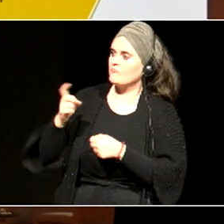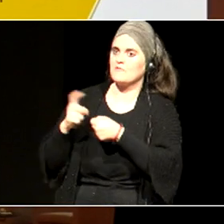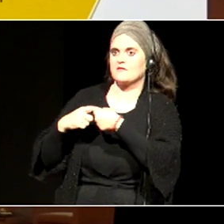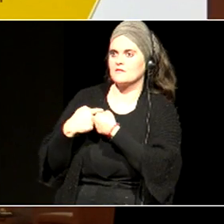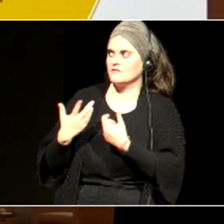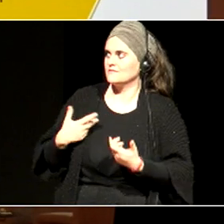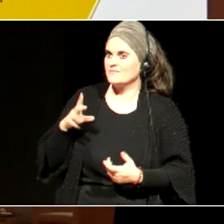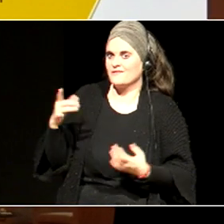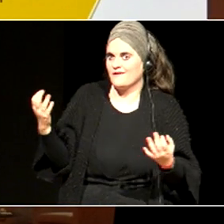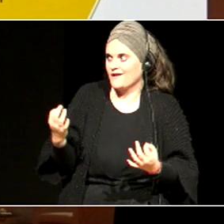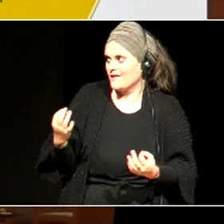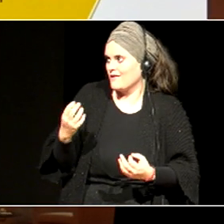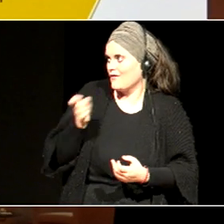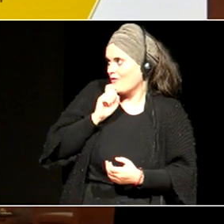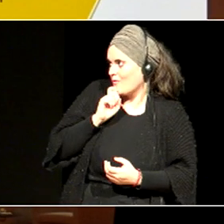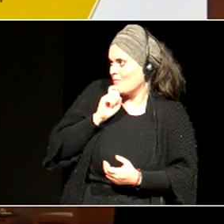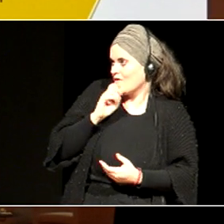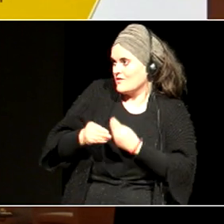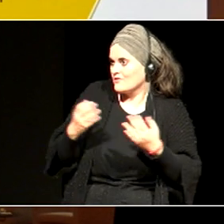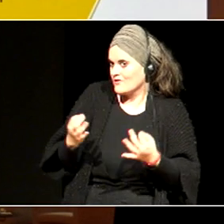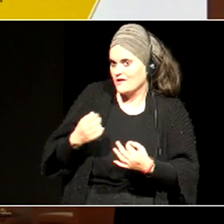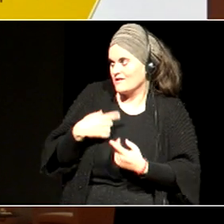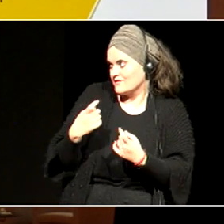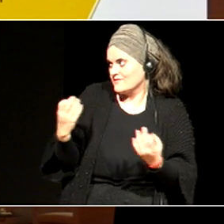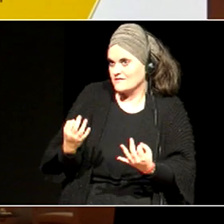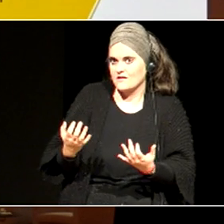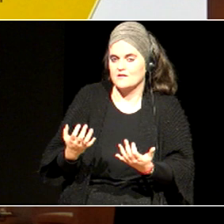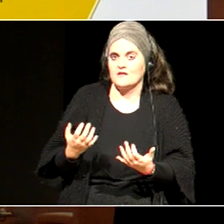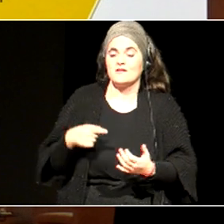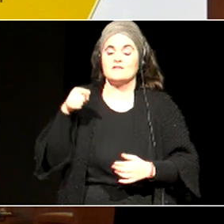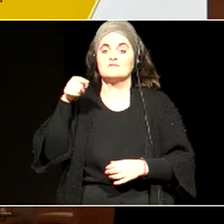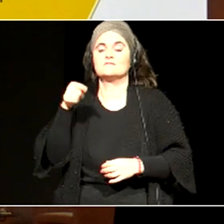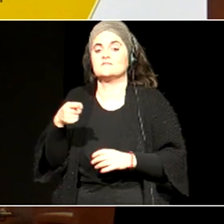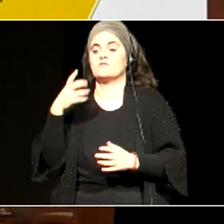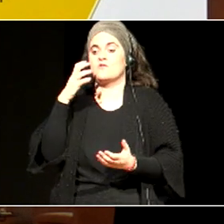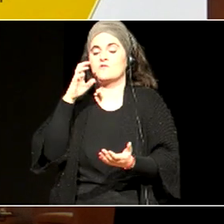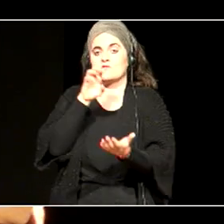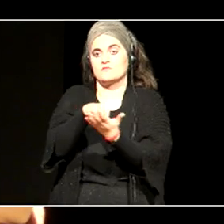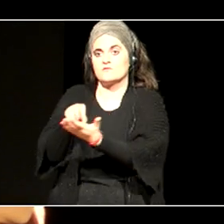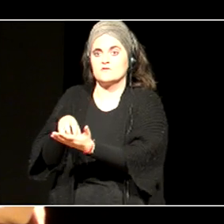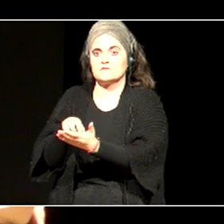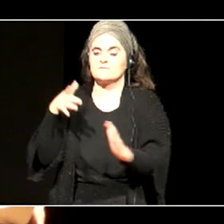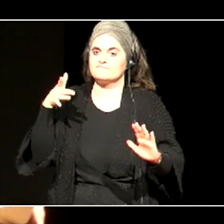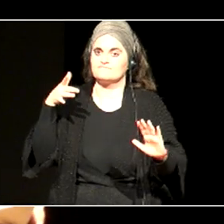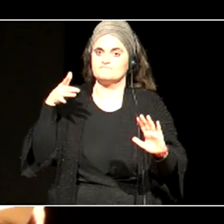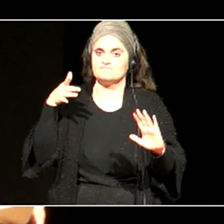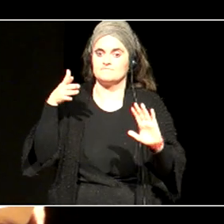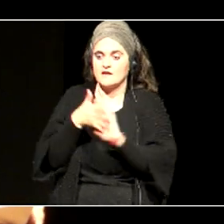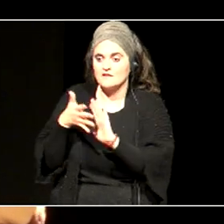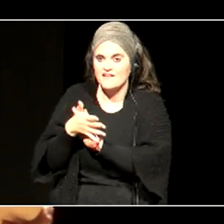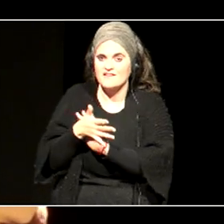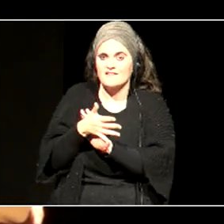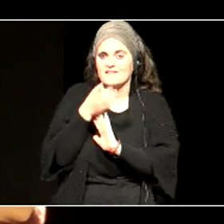zertan, nola, zertarako, zer behar duzu, hori importantea da, ikastetze guztietan, definitzea, ez du balio